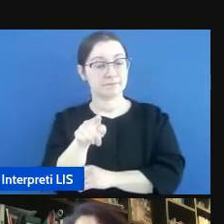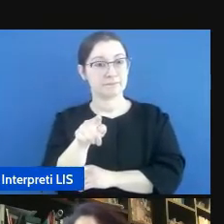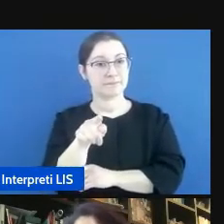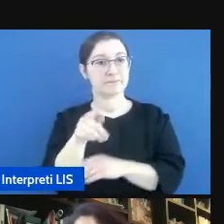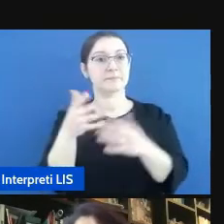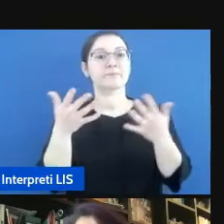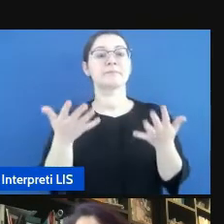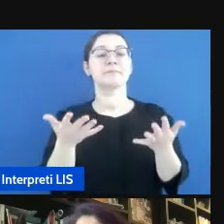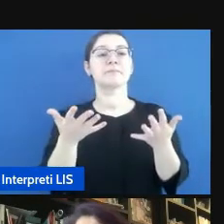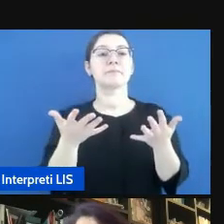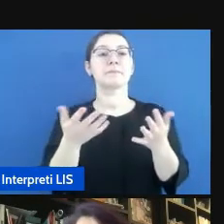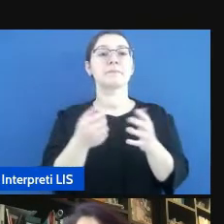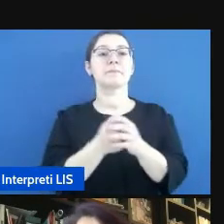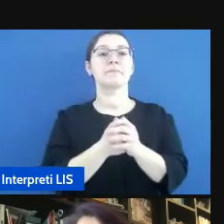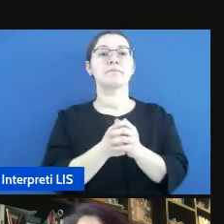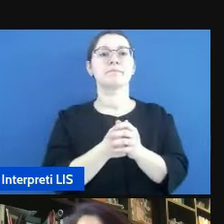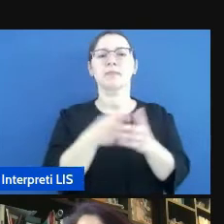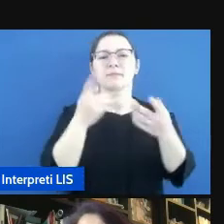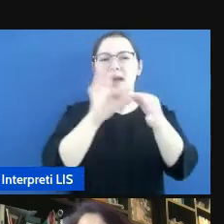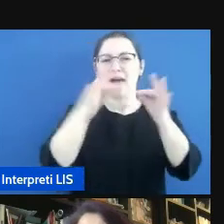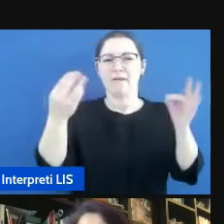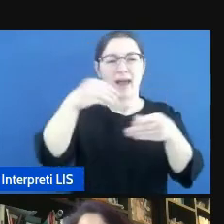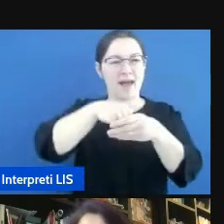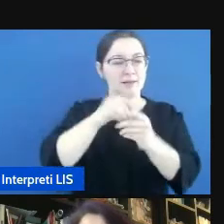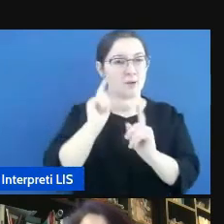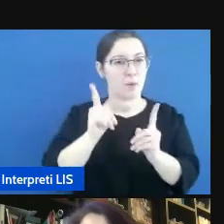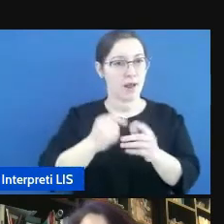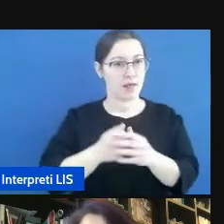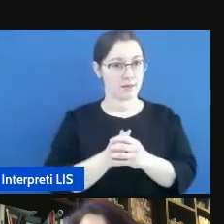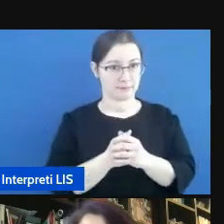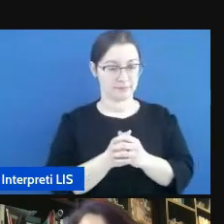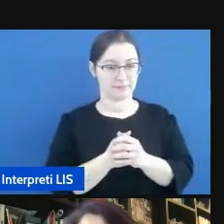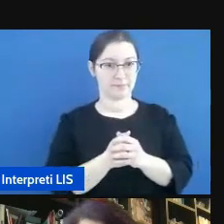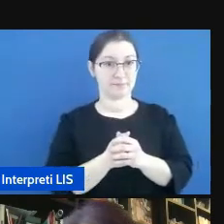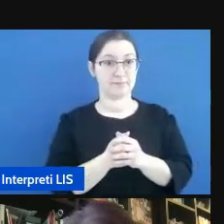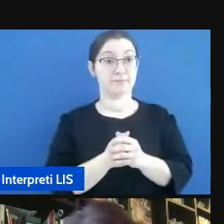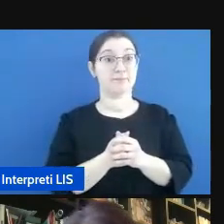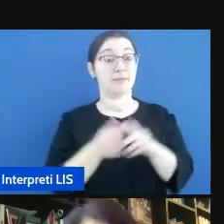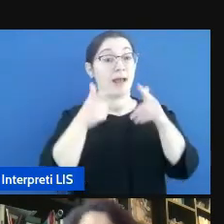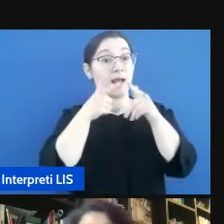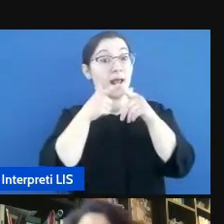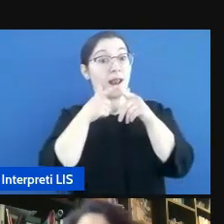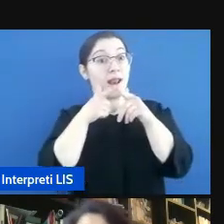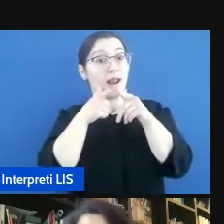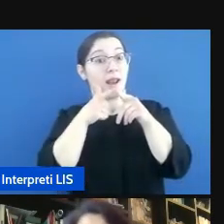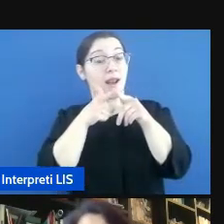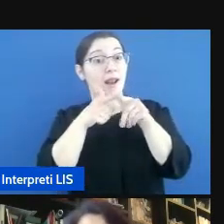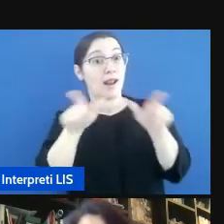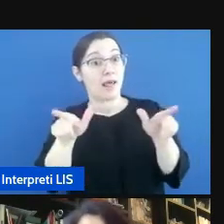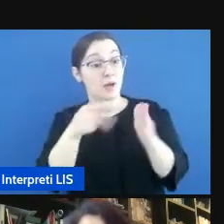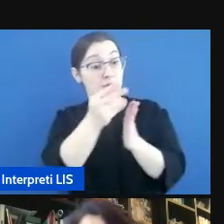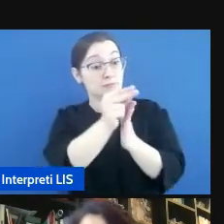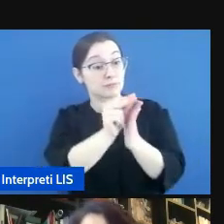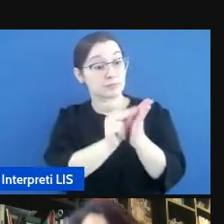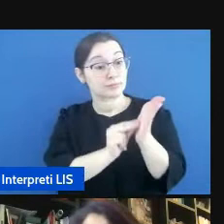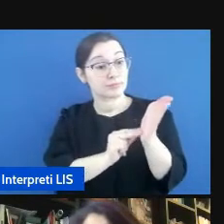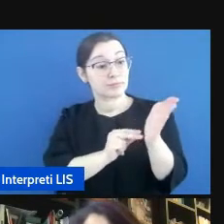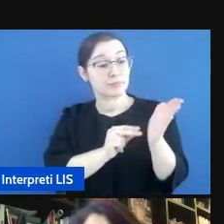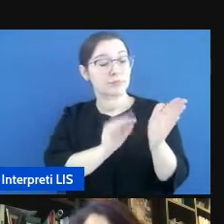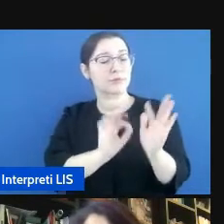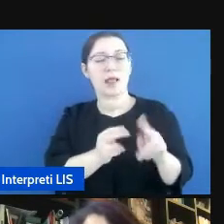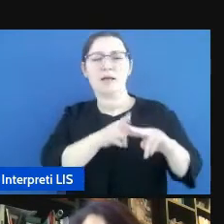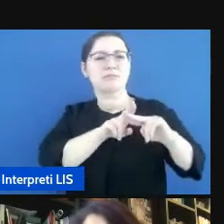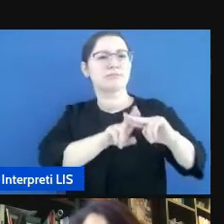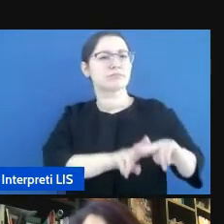Questo che cosa dice? Che la lingua scritta è una forma linguistica cristallizzata,